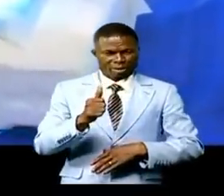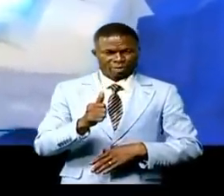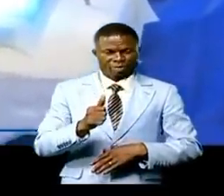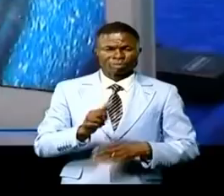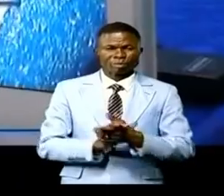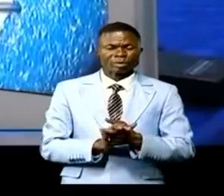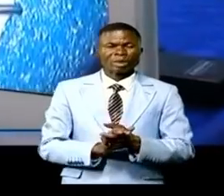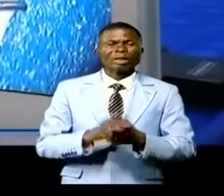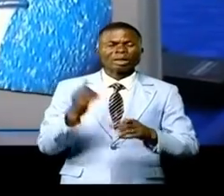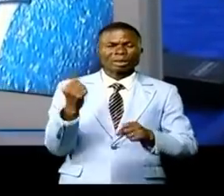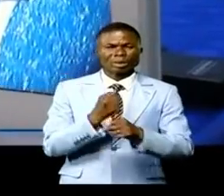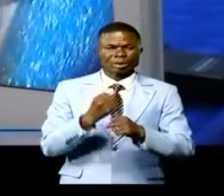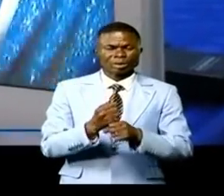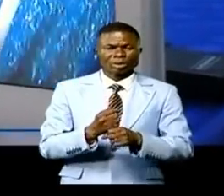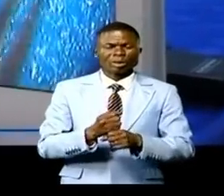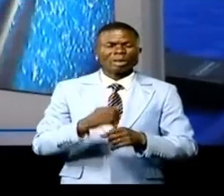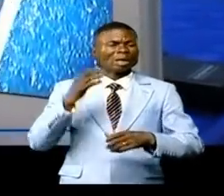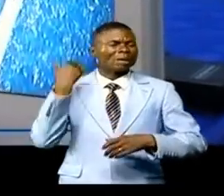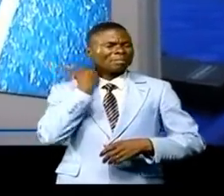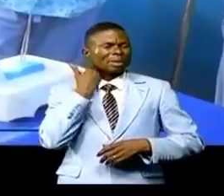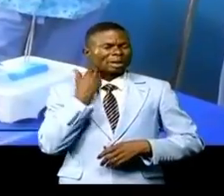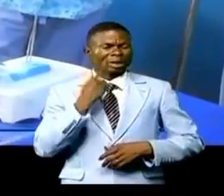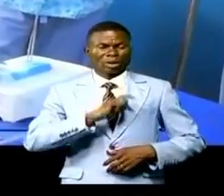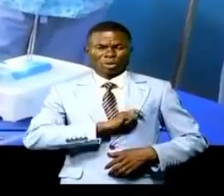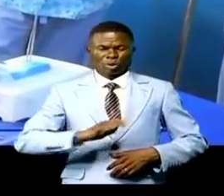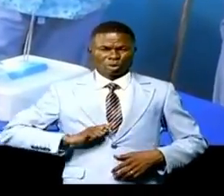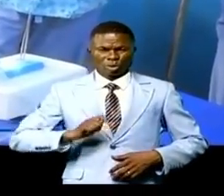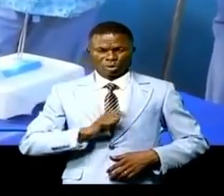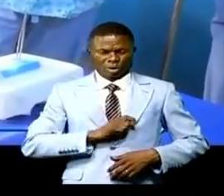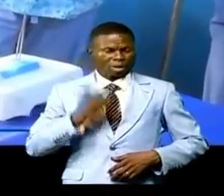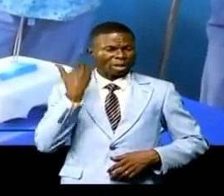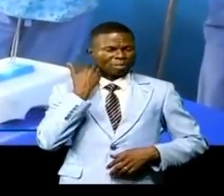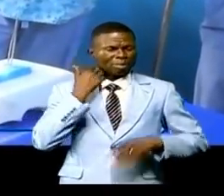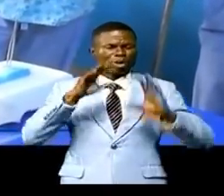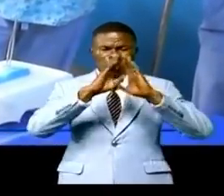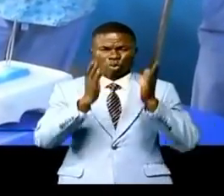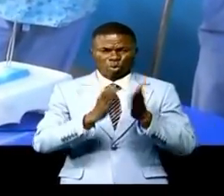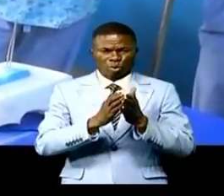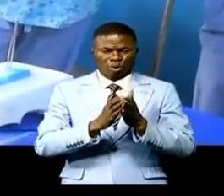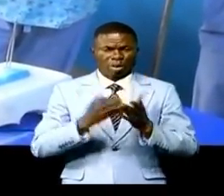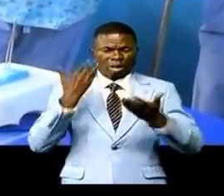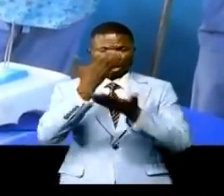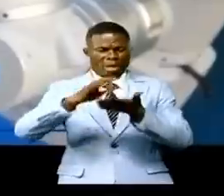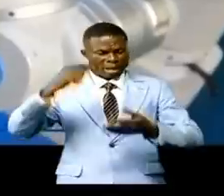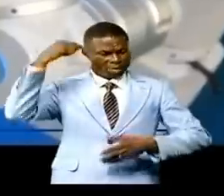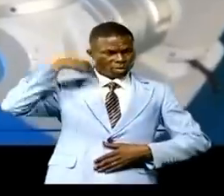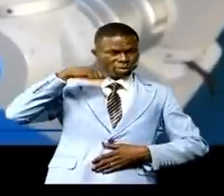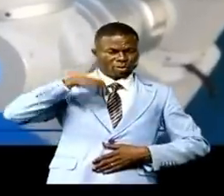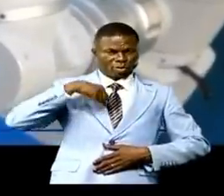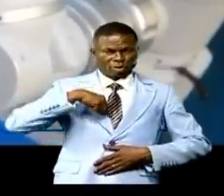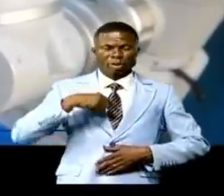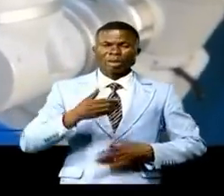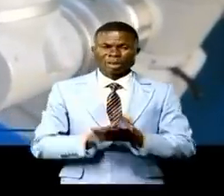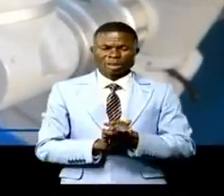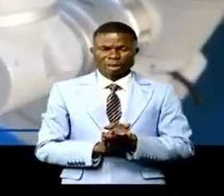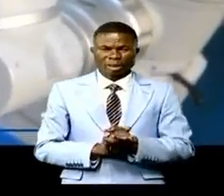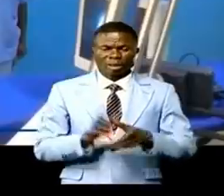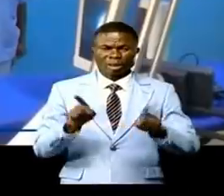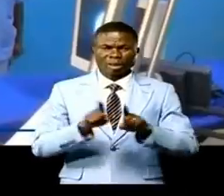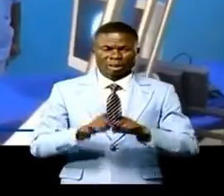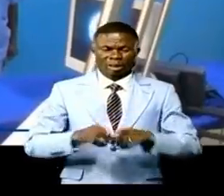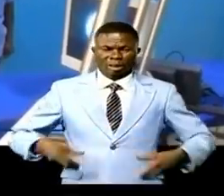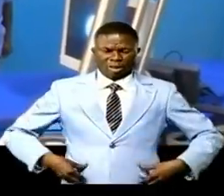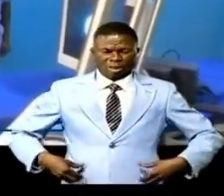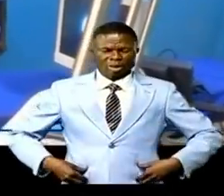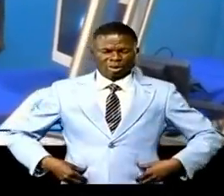AVC les tumeurs les maladies de l'hypophyse les organes internes de l'urologie comme la prostate